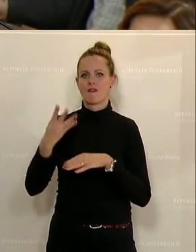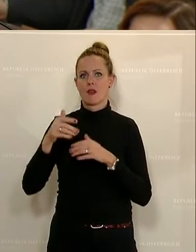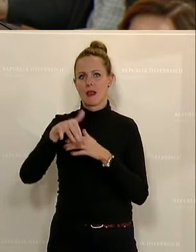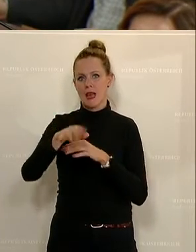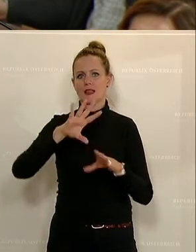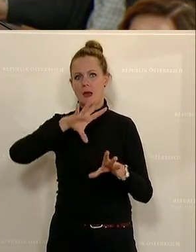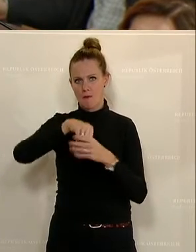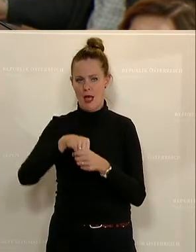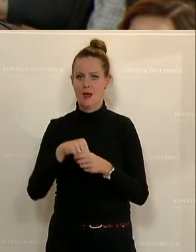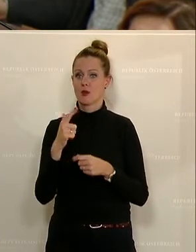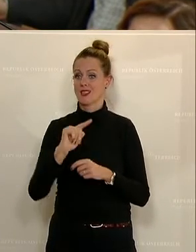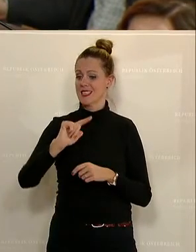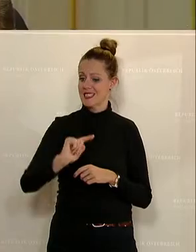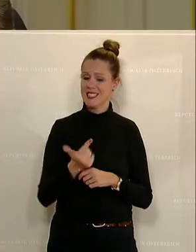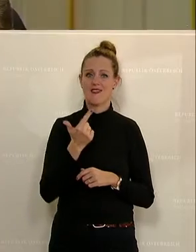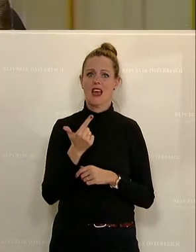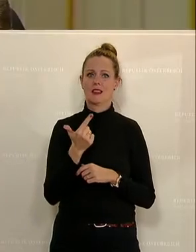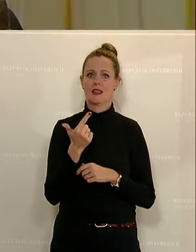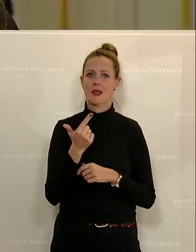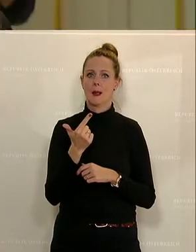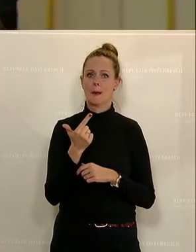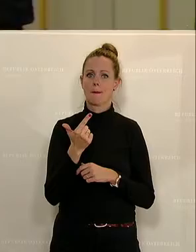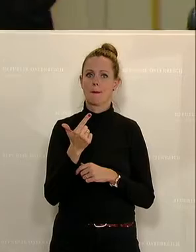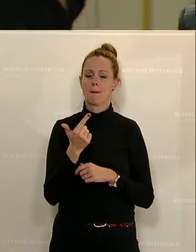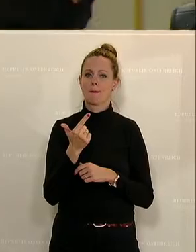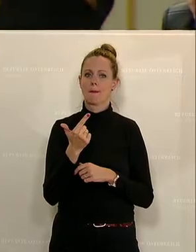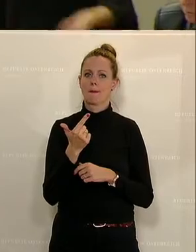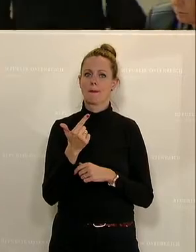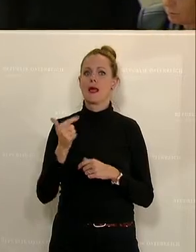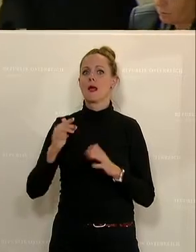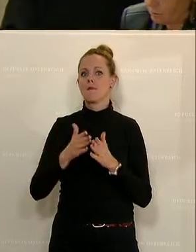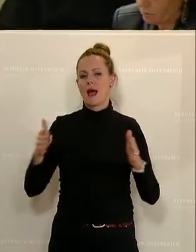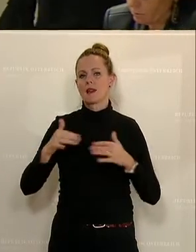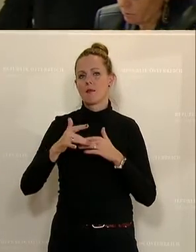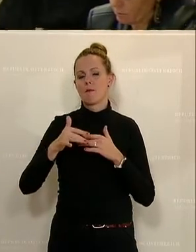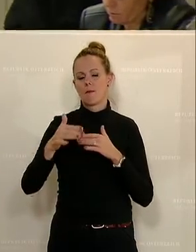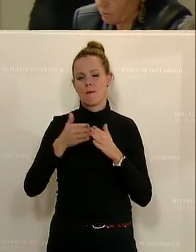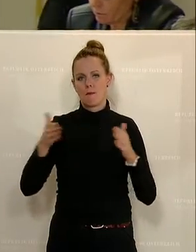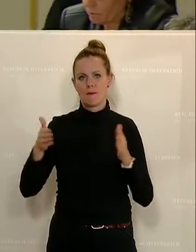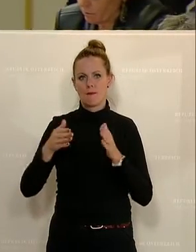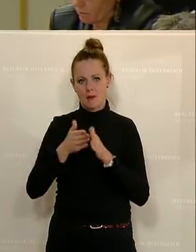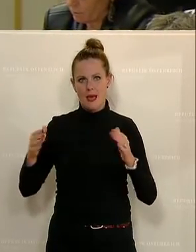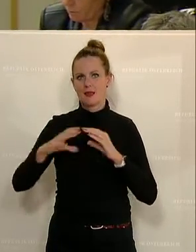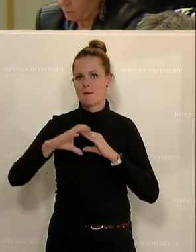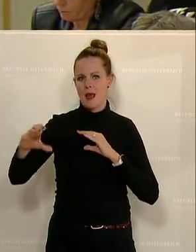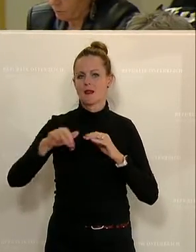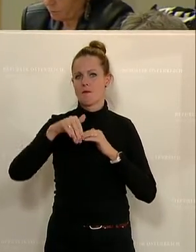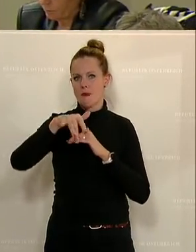wird die zweite Breitbandmilliarde eigentlich zur zweiten und dritten Breitbandmilliarde, denn es werden 1,8 Milliarden investiert.